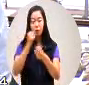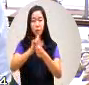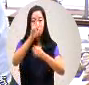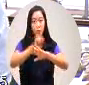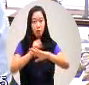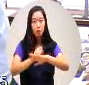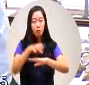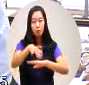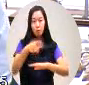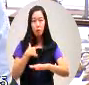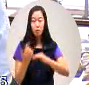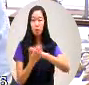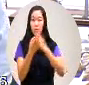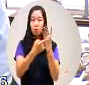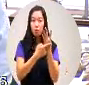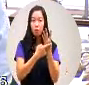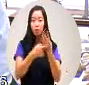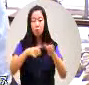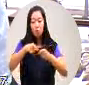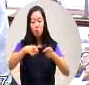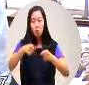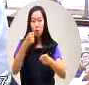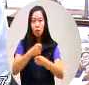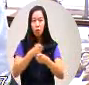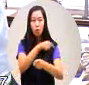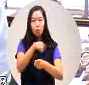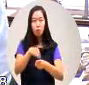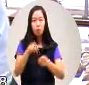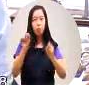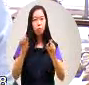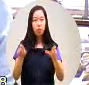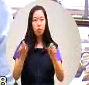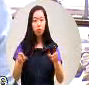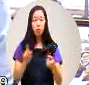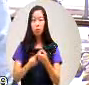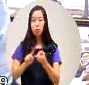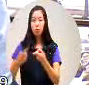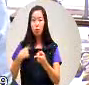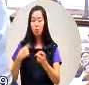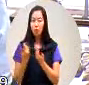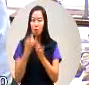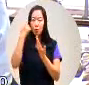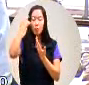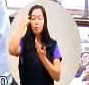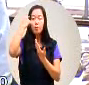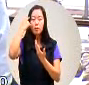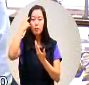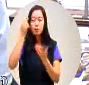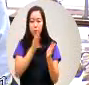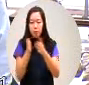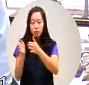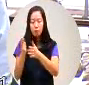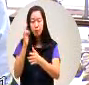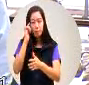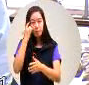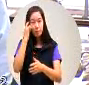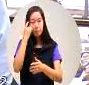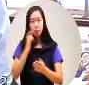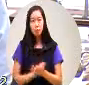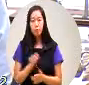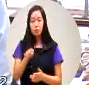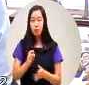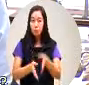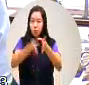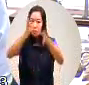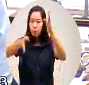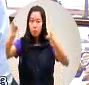产业计划不是这样在做的我们要反方向去思考都会